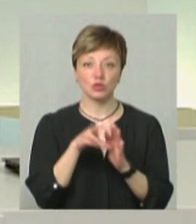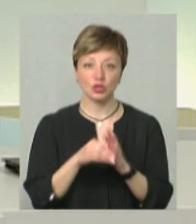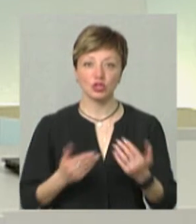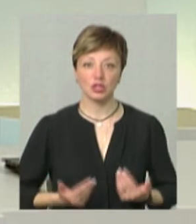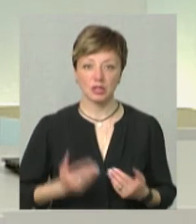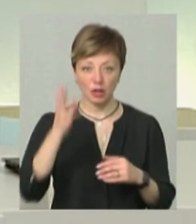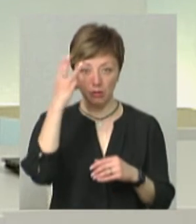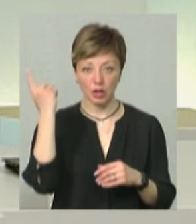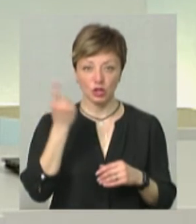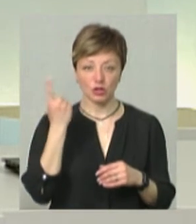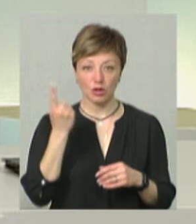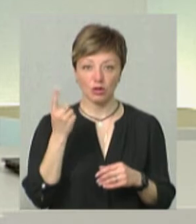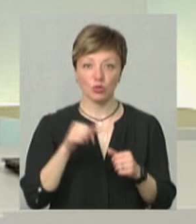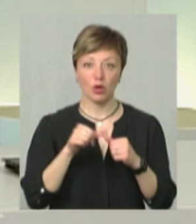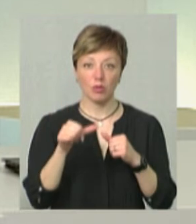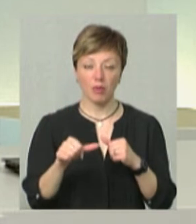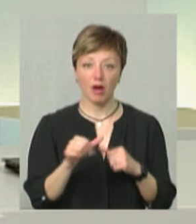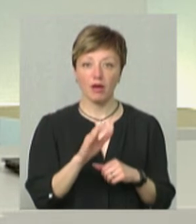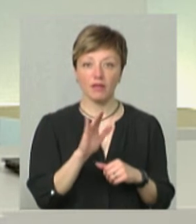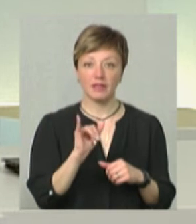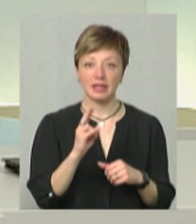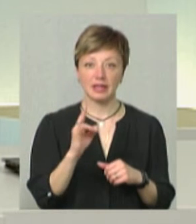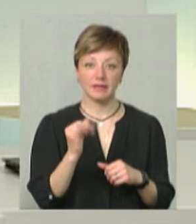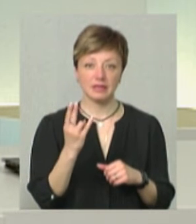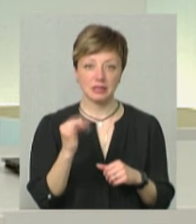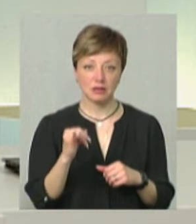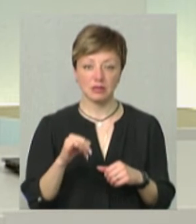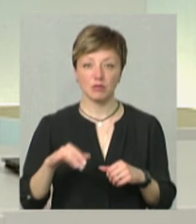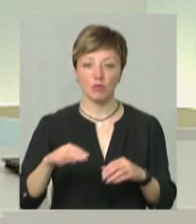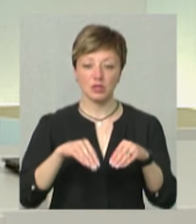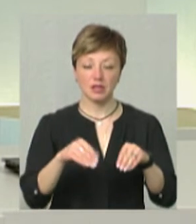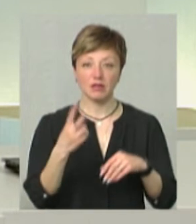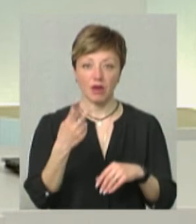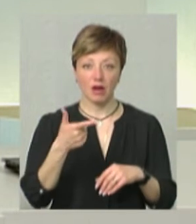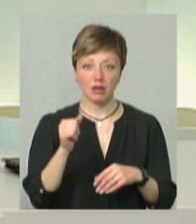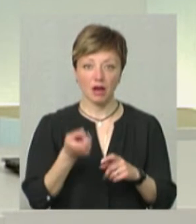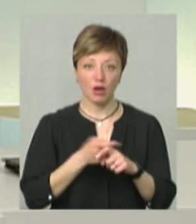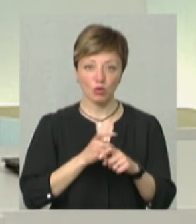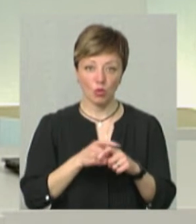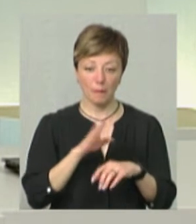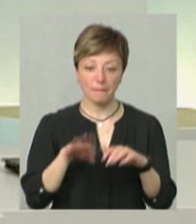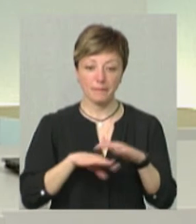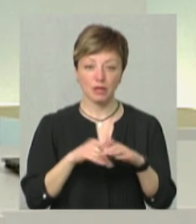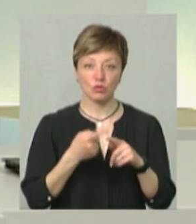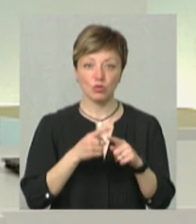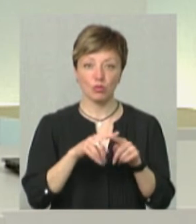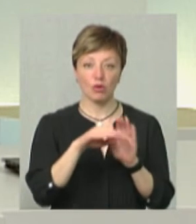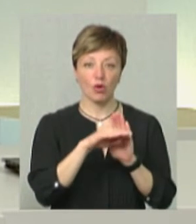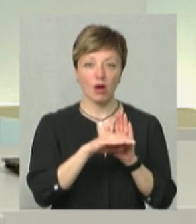жителі Хмельниччини. Зокрема, у Вінковецькій тергромаді посадили 2 гектари картоплі під цю програму.